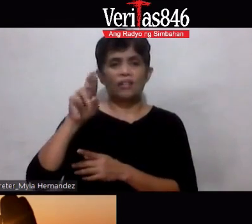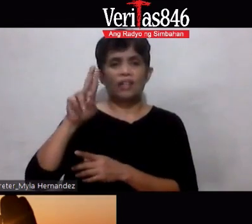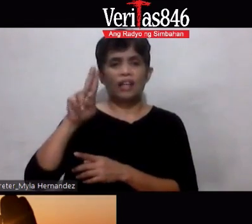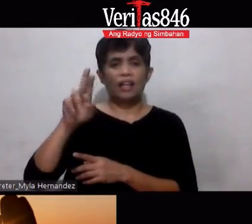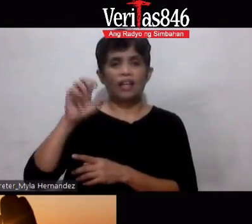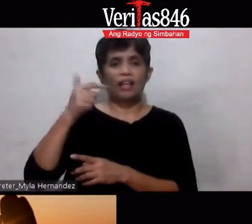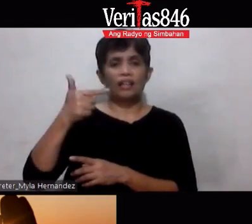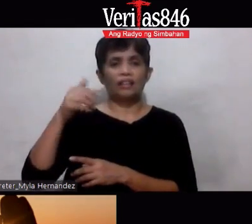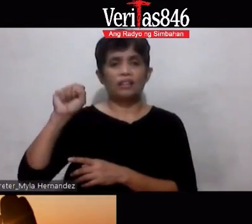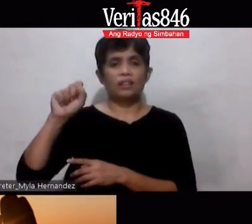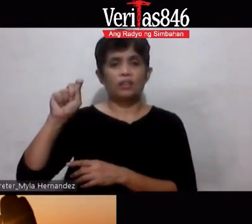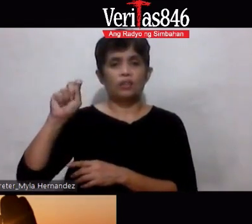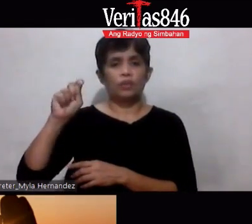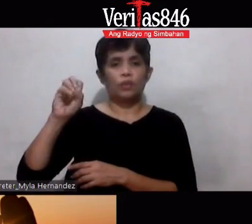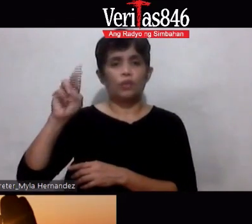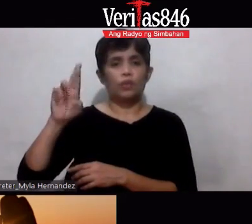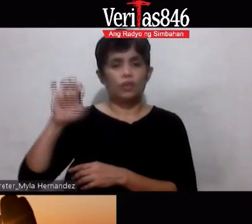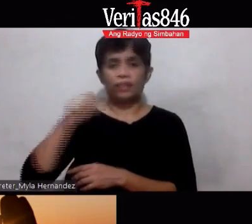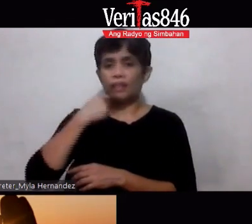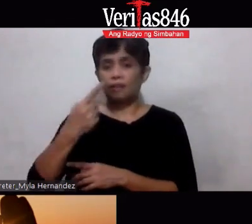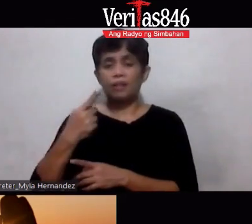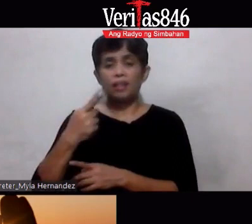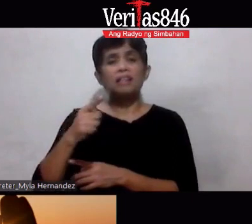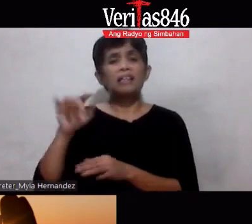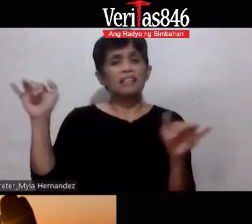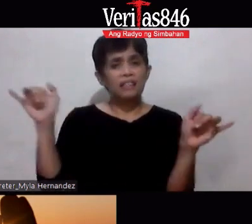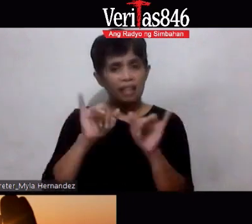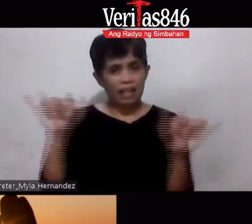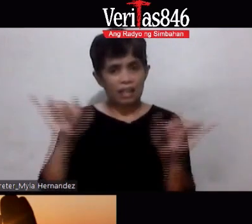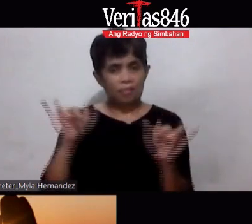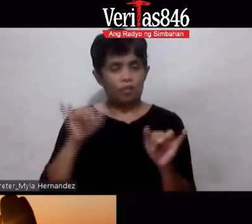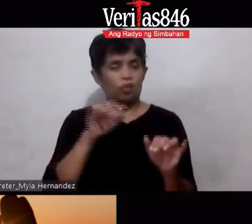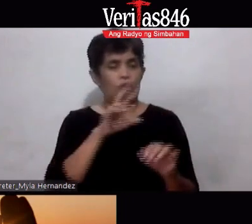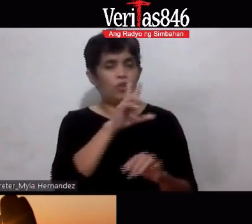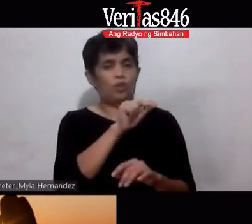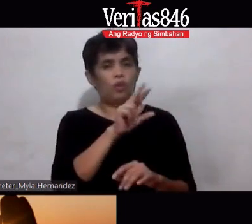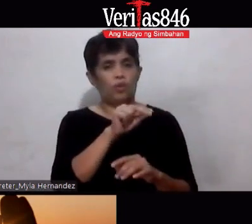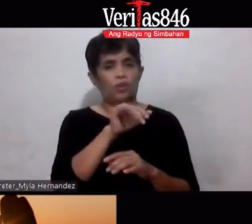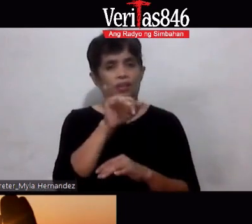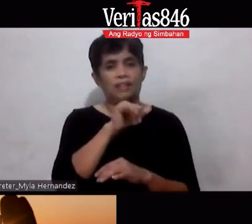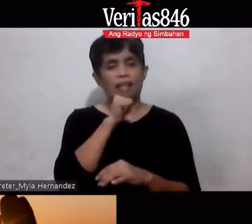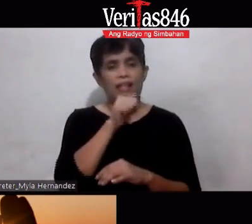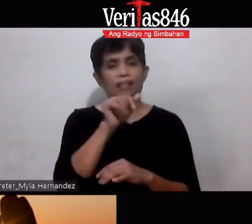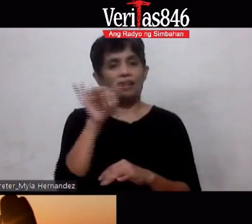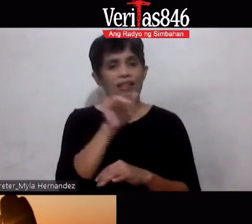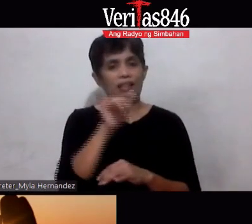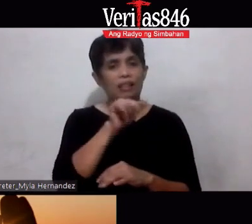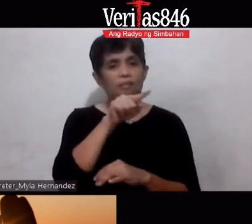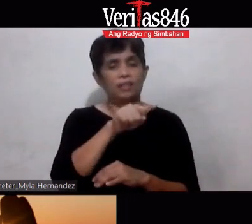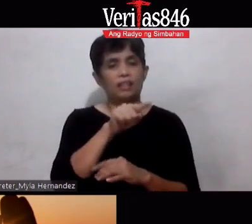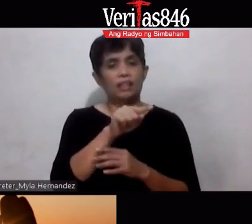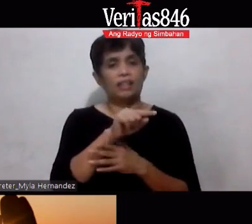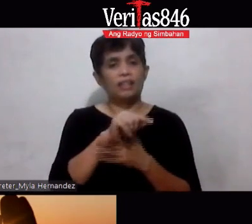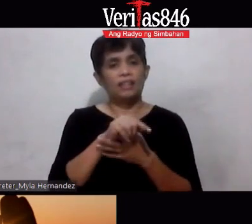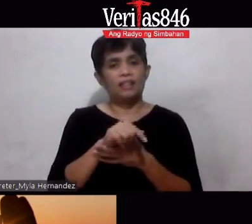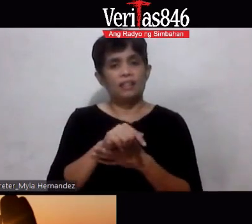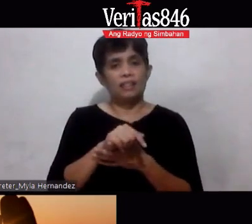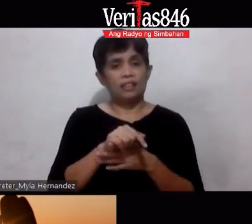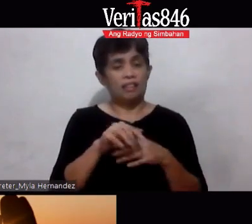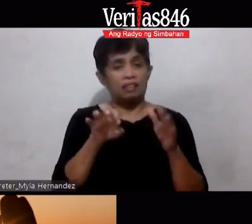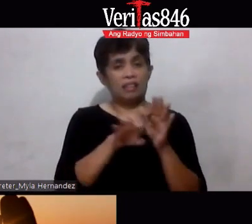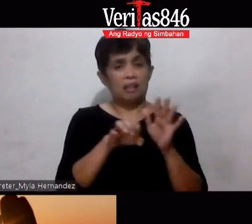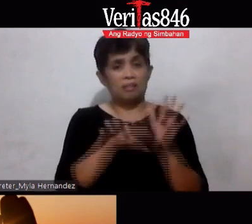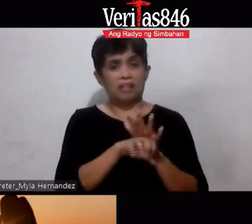pareho lang yan okay hindi po pareho pwede ba sabihin si Engsi pareho lang kay Henry